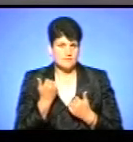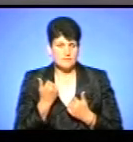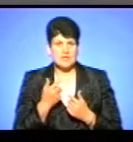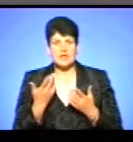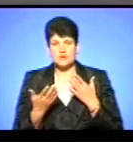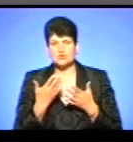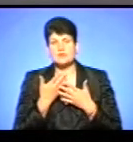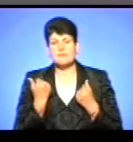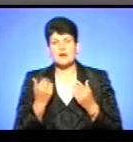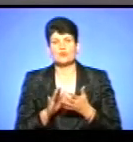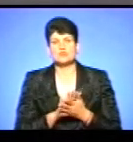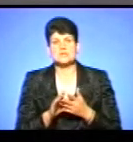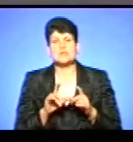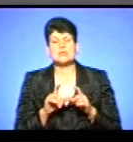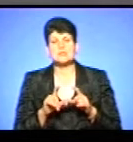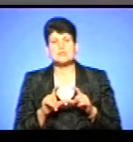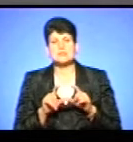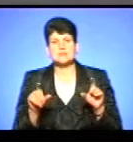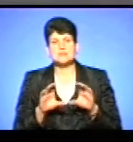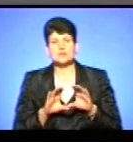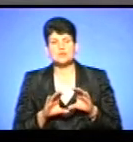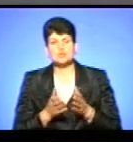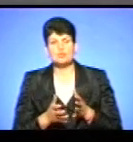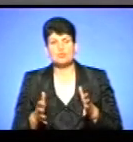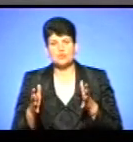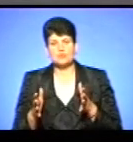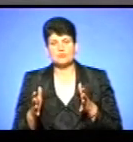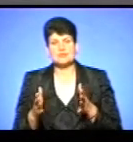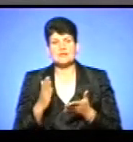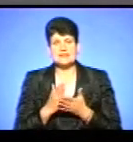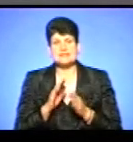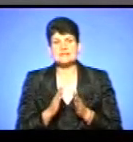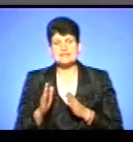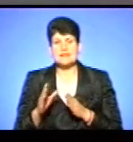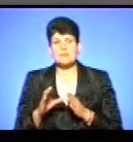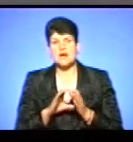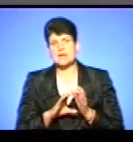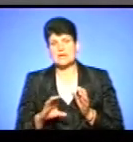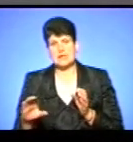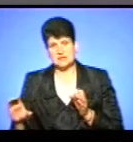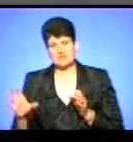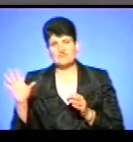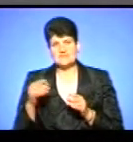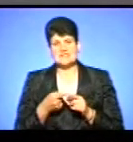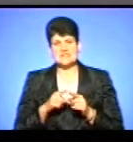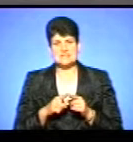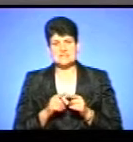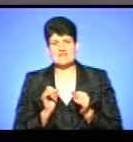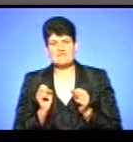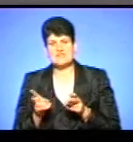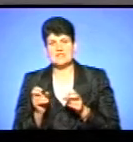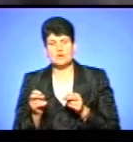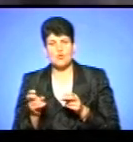немає очисних споруд, то це означає, що ти хоч врізуйся, є просто система каналізації. Ці всі відходи, що у нас йдуть від